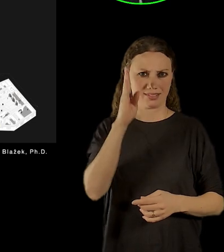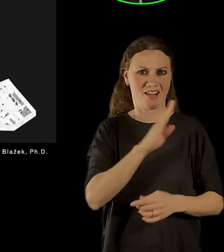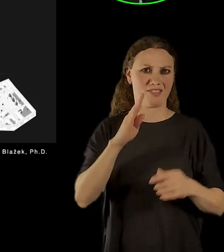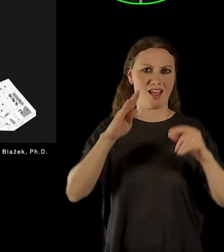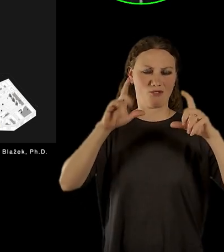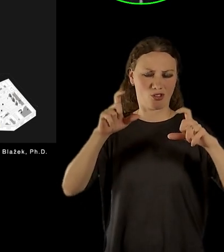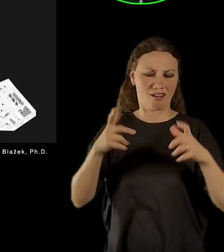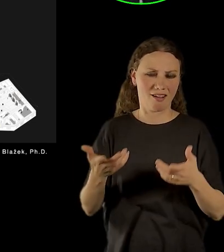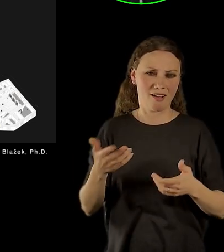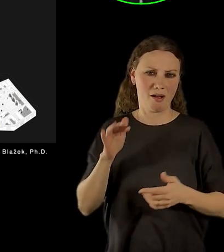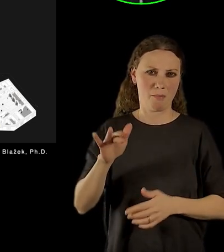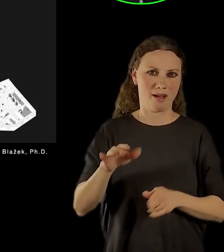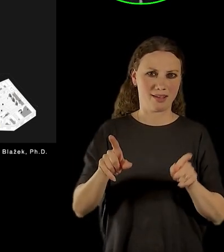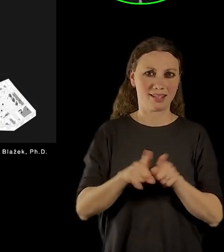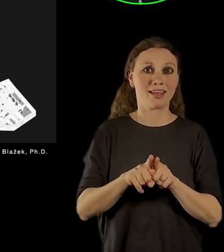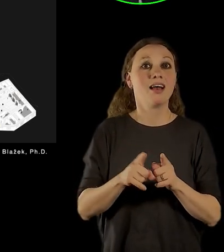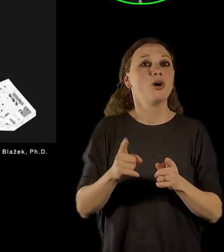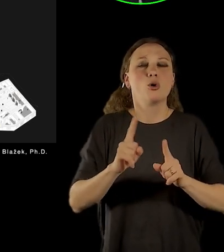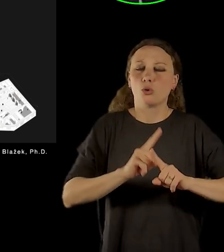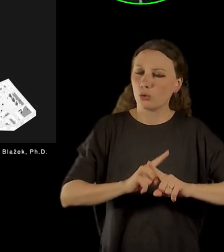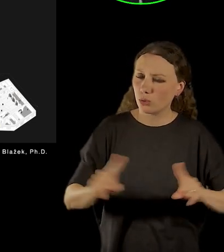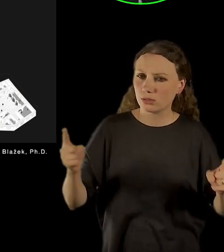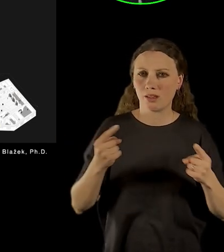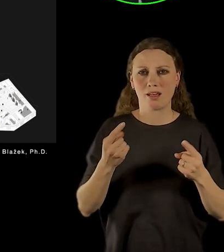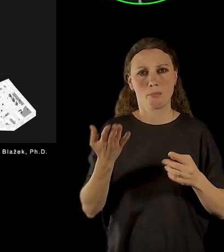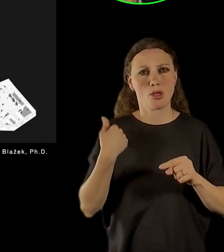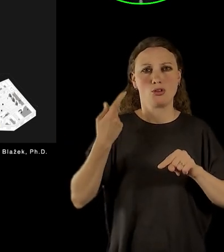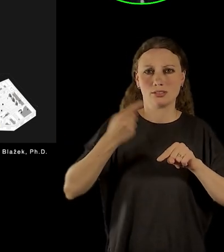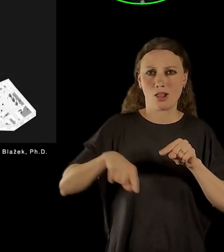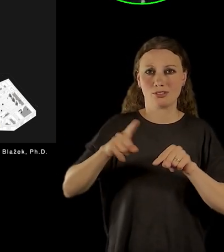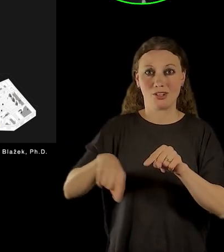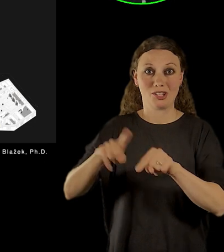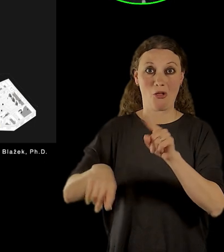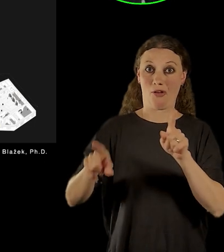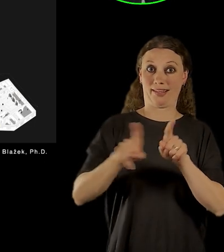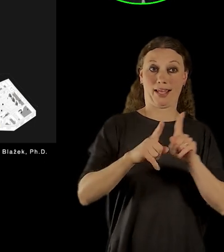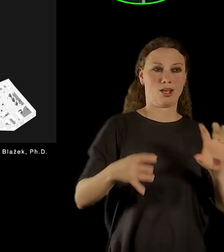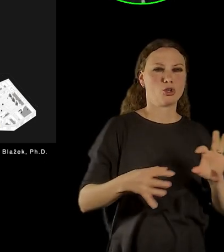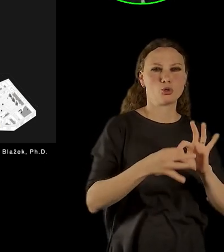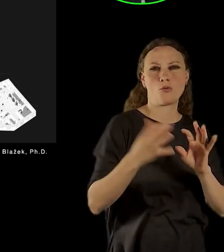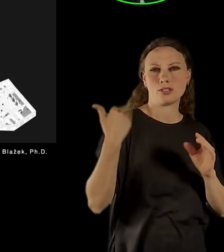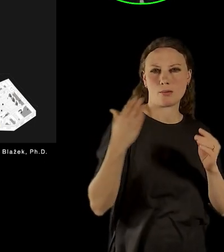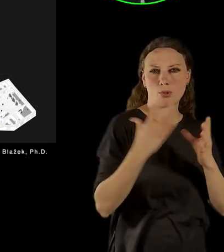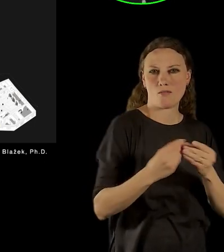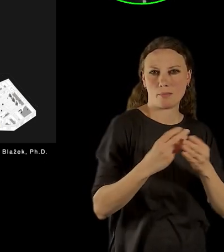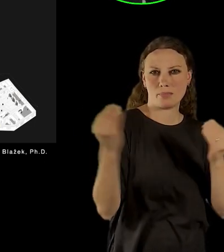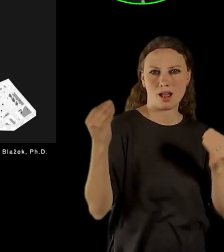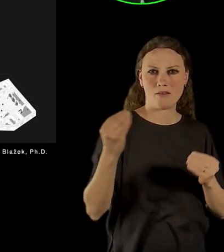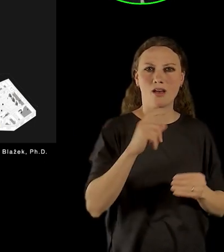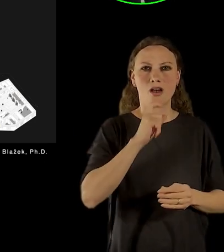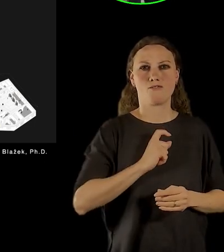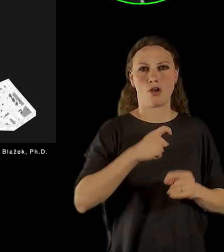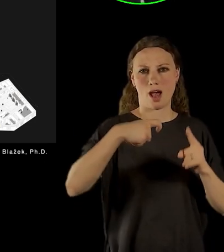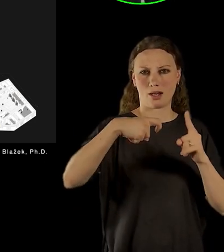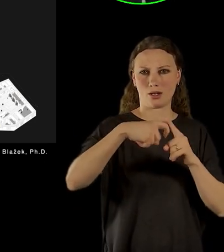věc, ale odehrávaly se tam i jiné věci, které souvisí práce s tím koněvem, které budeme mít v těch předchozích místnostech a částečně